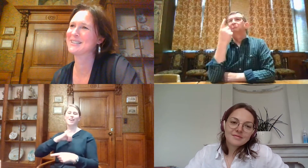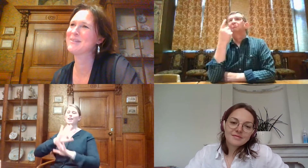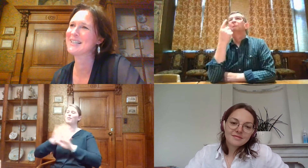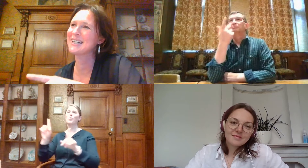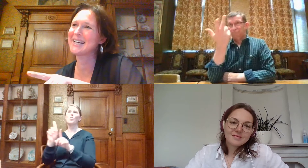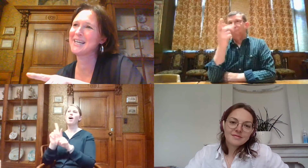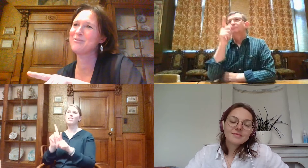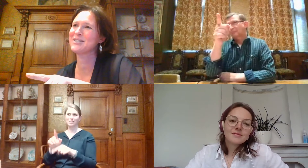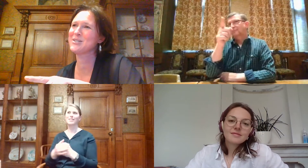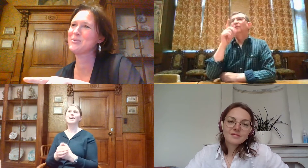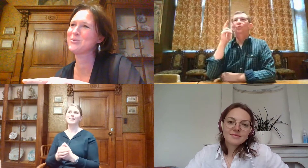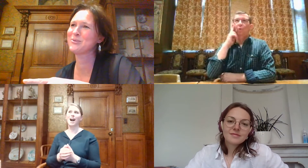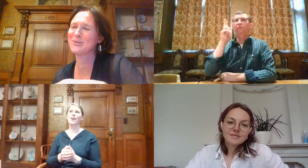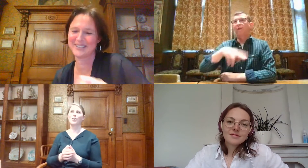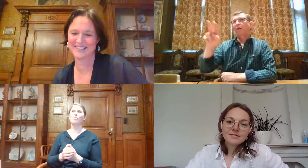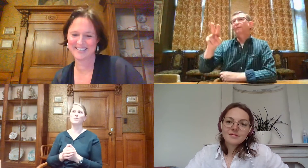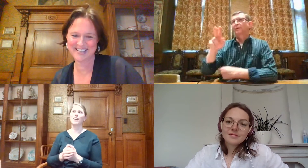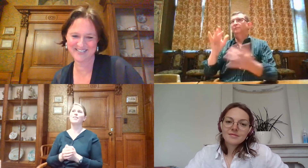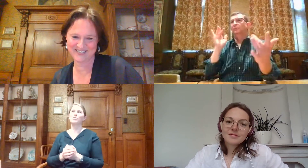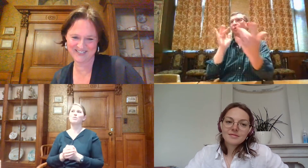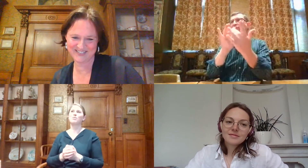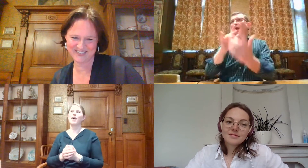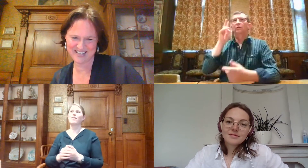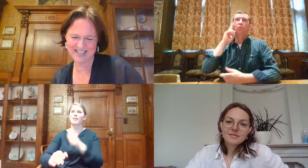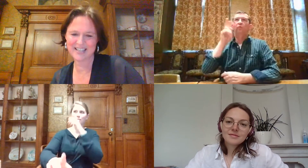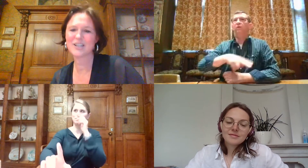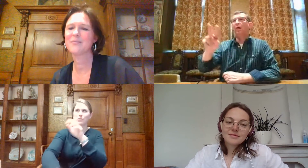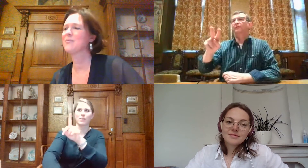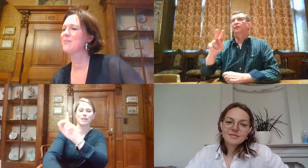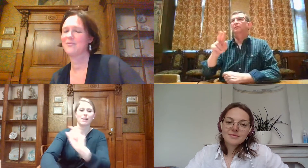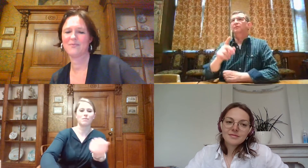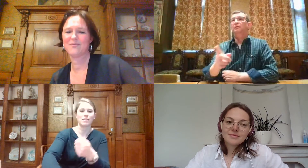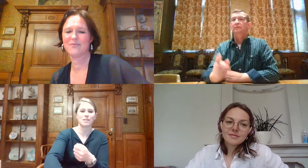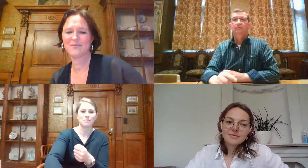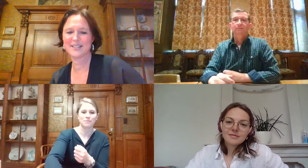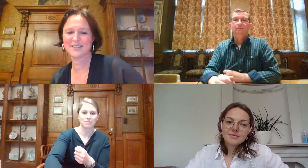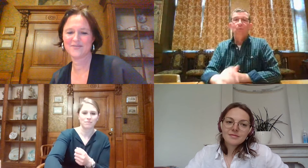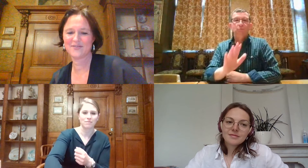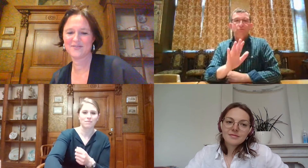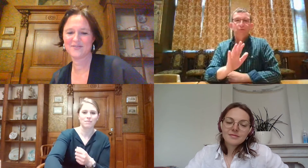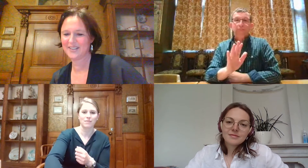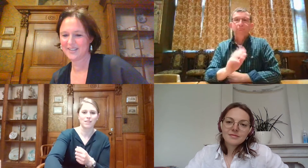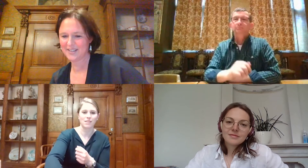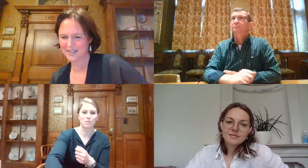die contacten. Maar ik denk dat Gerrie eventjes iets wil toevoegen. klopt. Ja, klopt. Vlaanderen. Wachten.